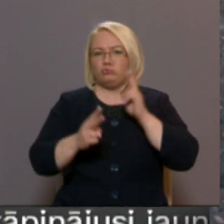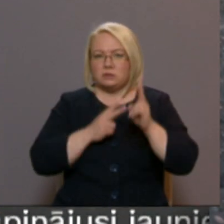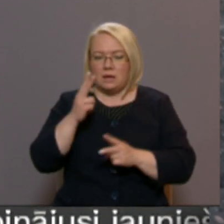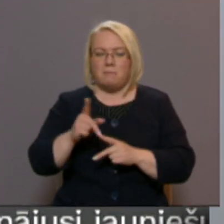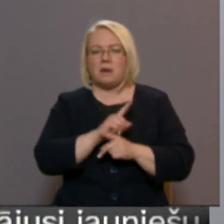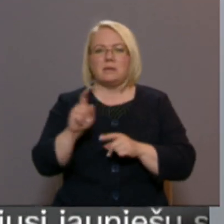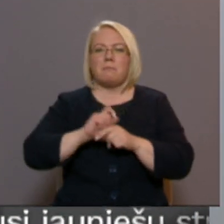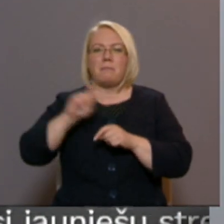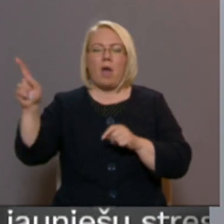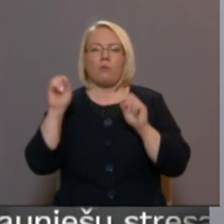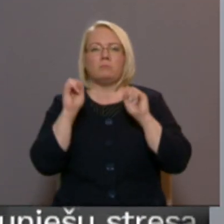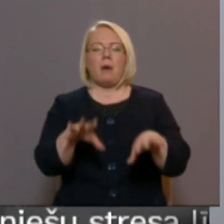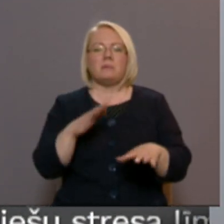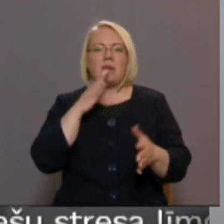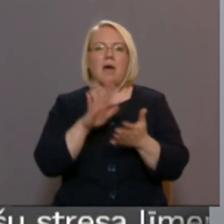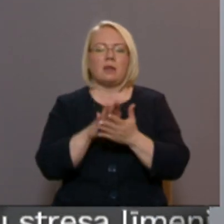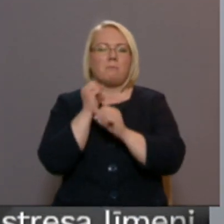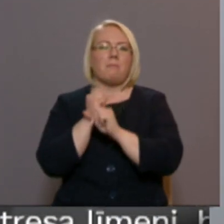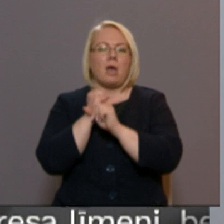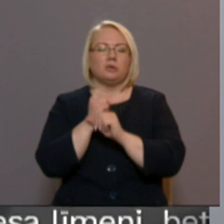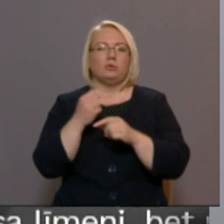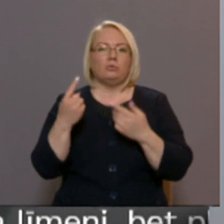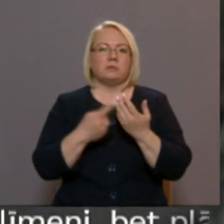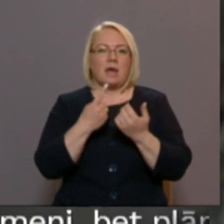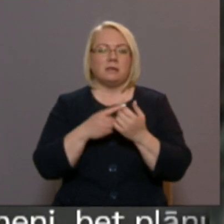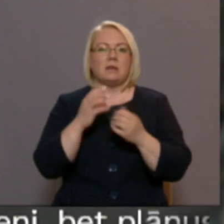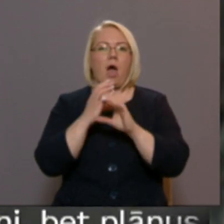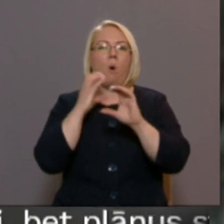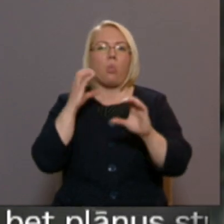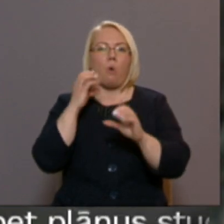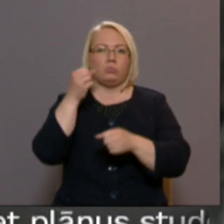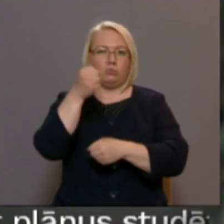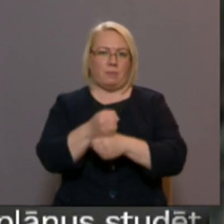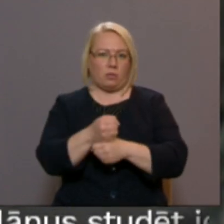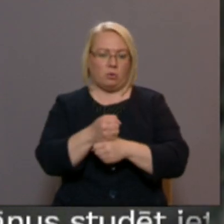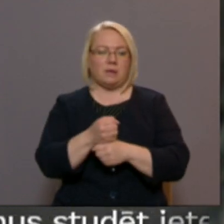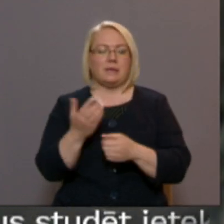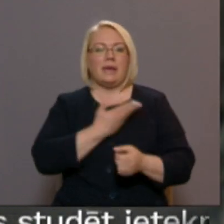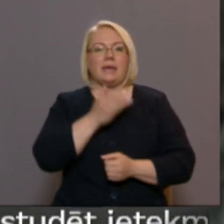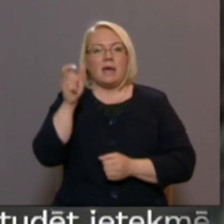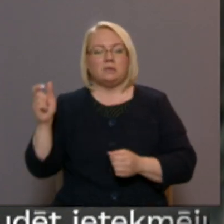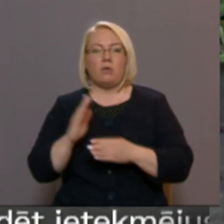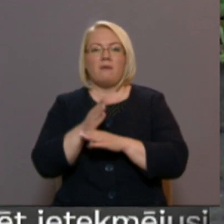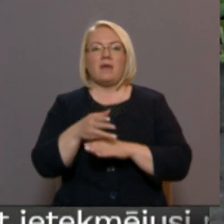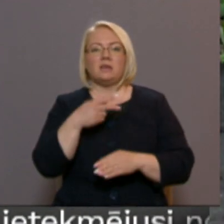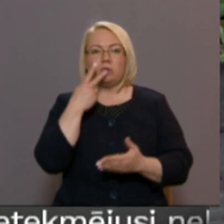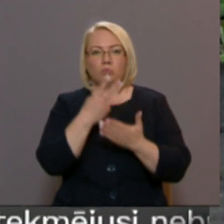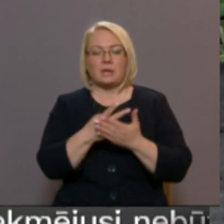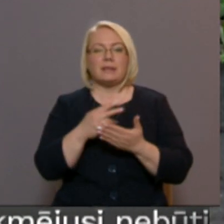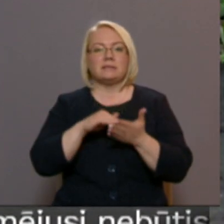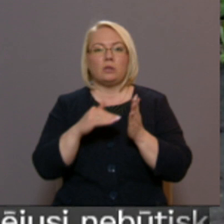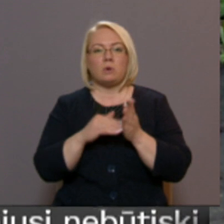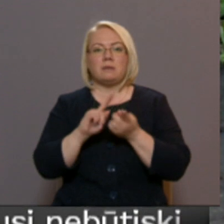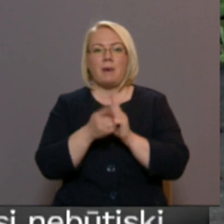atstāt to atkritumu maisu skaits autobus pieturās. Iedzīvotāju un viesi uzskata, ka situācijām mainītojas jāpēc